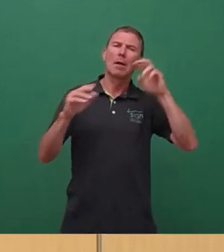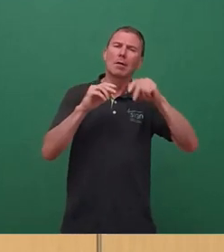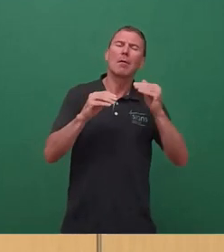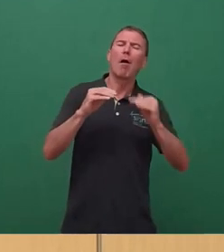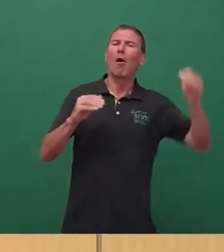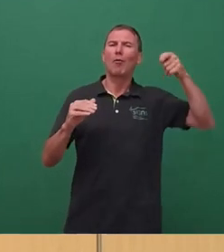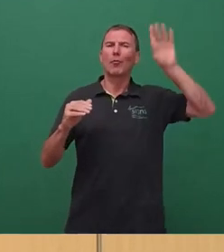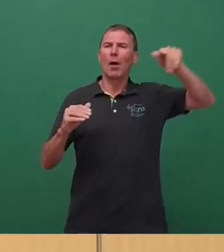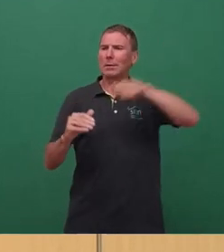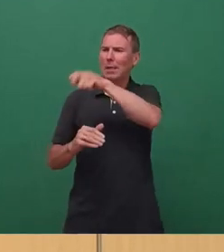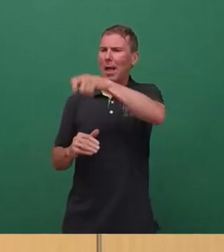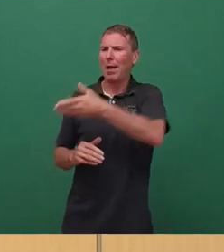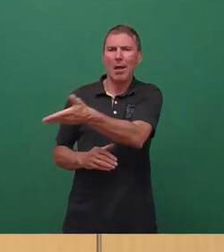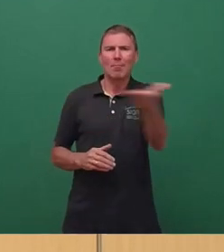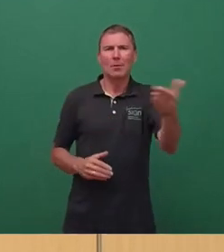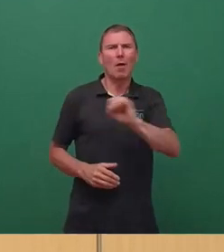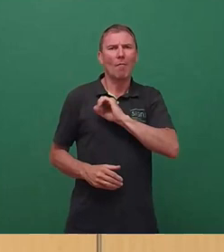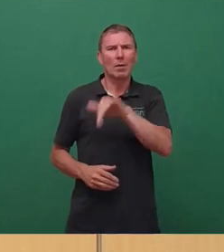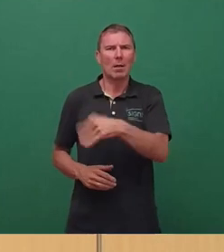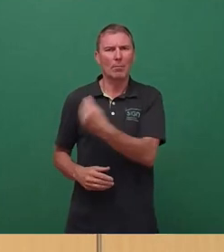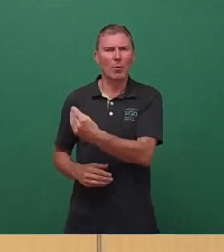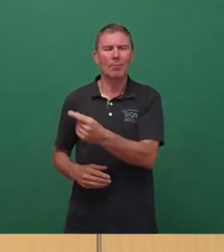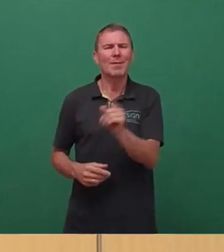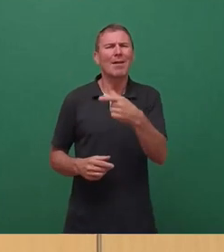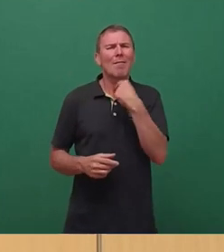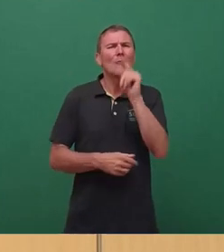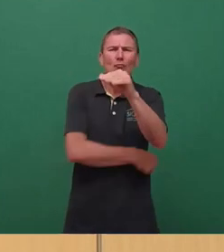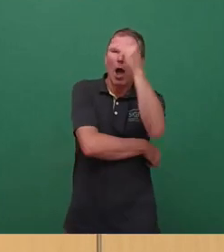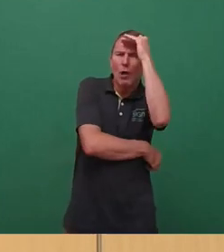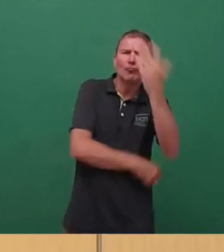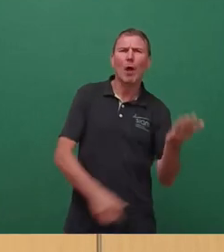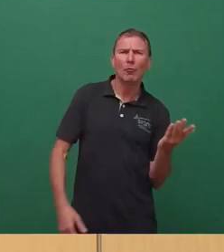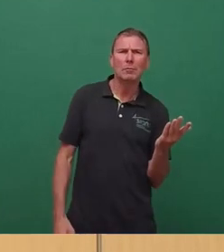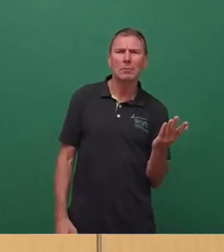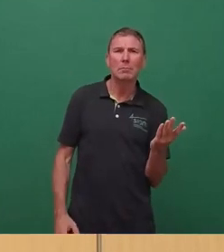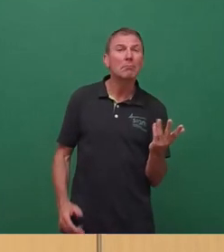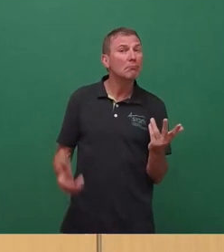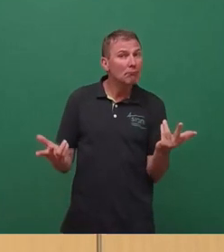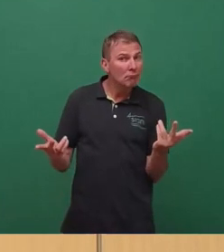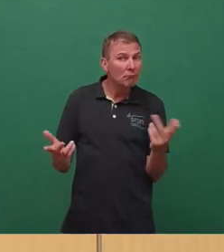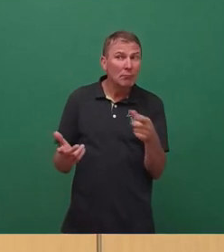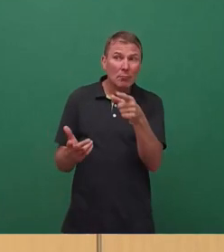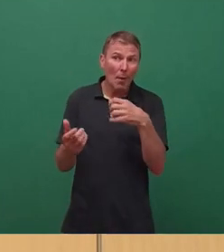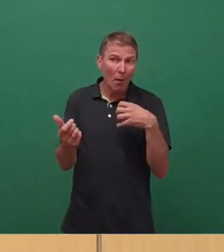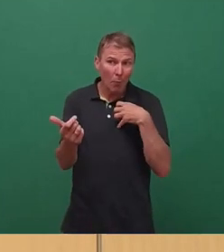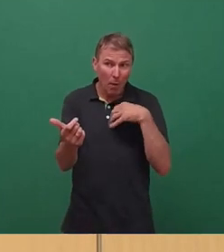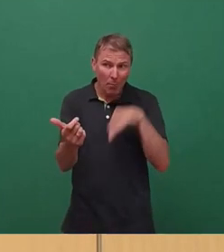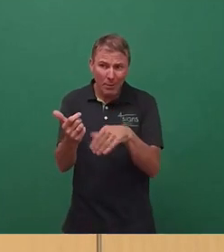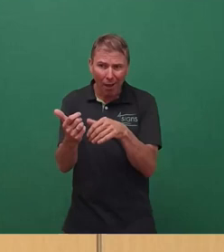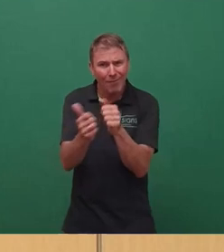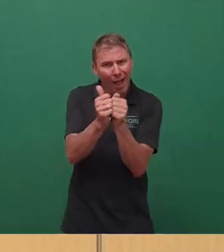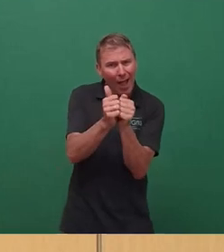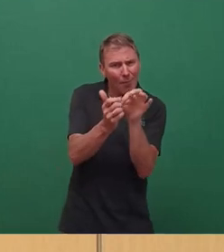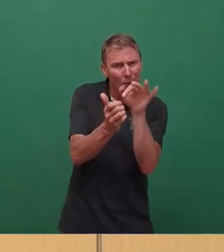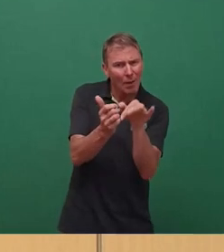Menschen dann ja einen Vorteil hätten. Es geht darum zu gucken, wo gibt es die Knackpunkte, wo gibt es die Reibungspunkte und